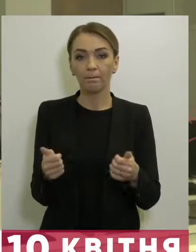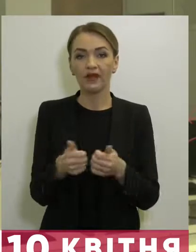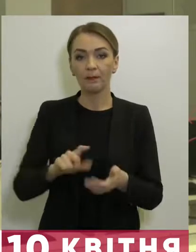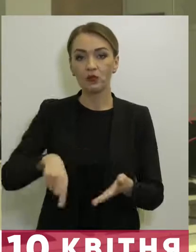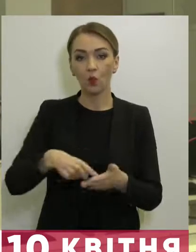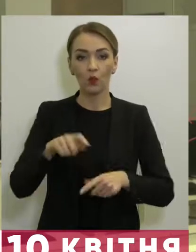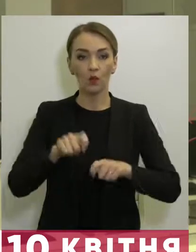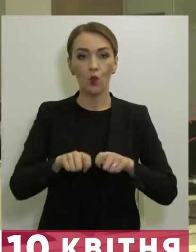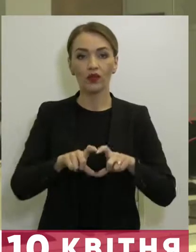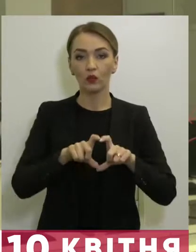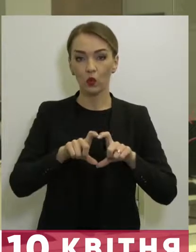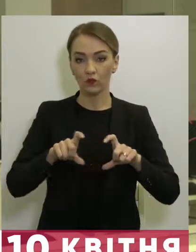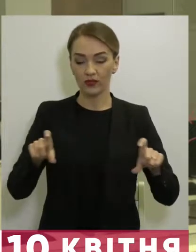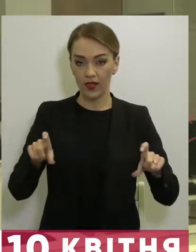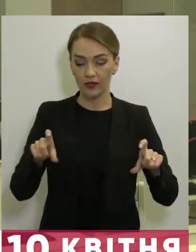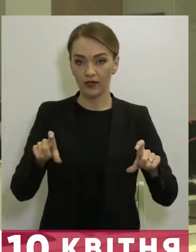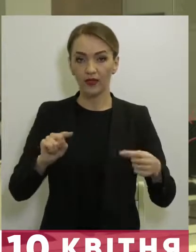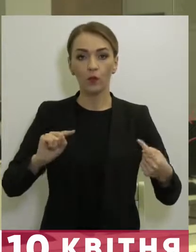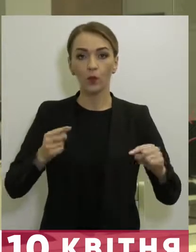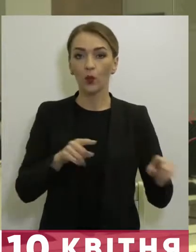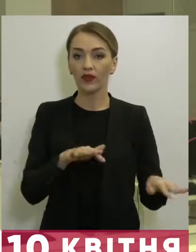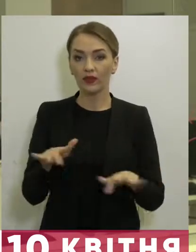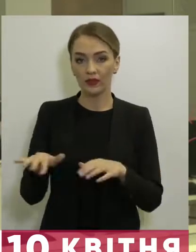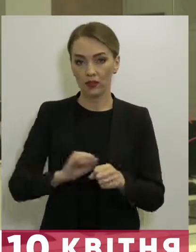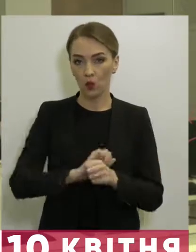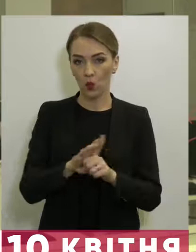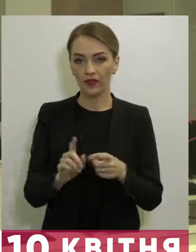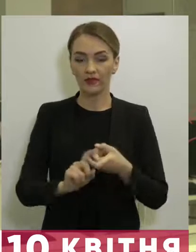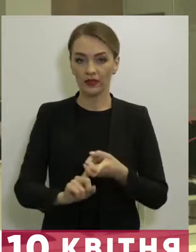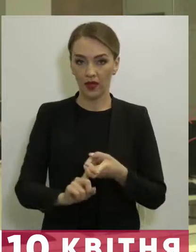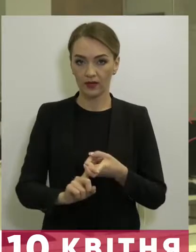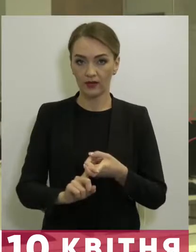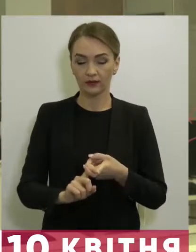моніторингому центрі з протидії COVID-19.